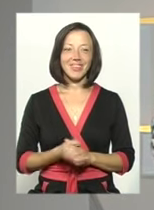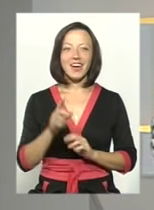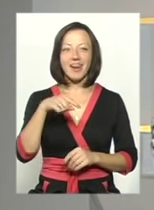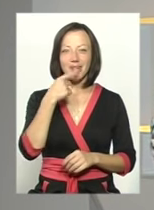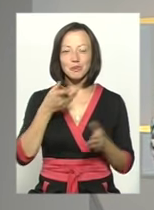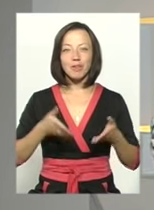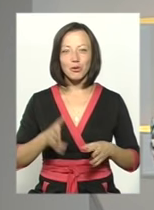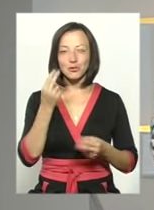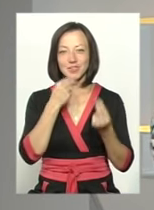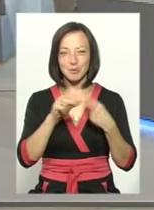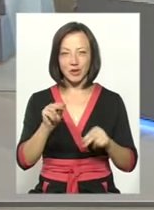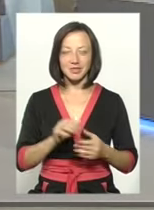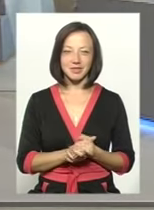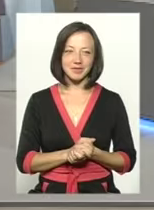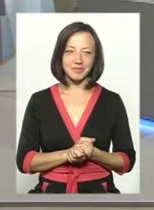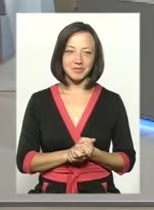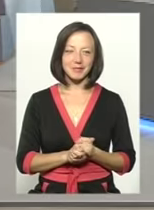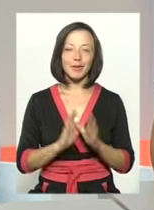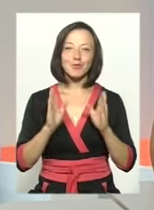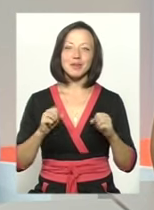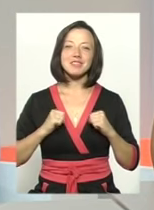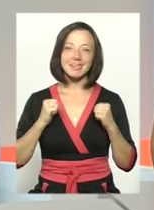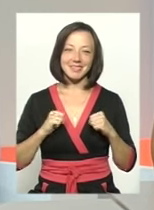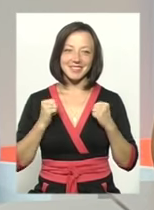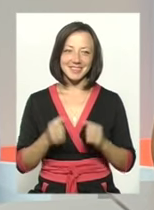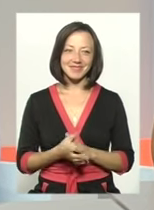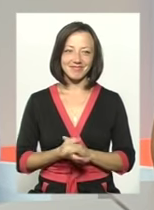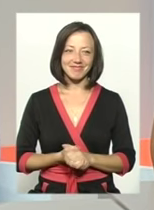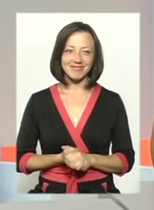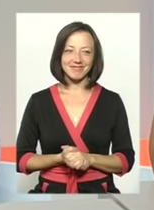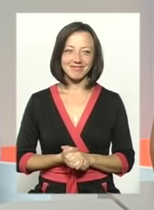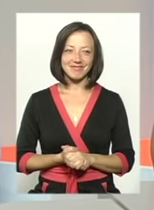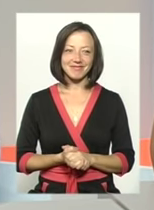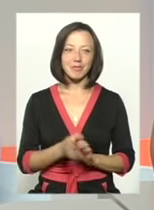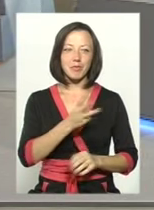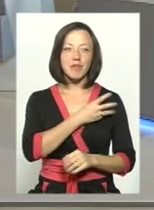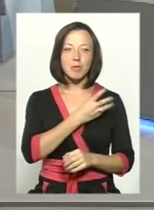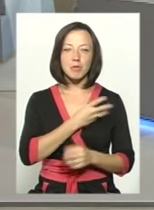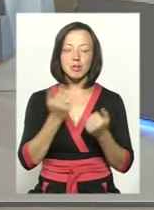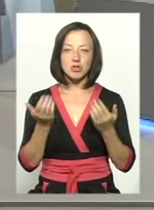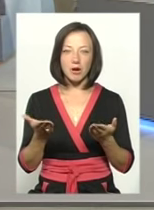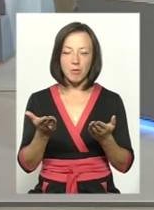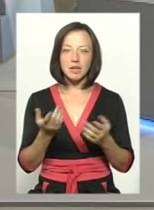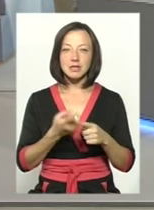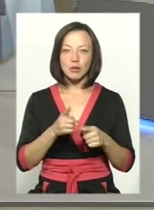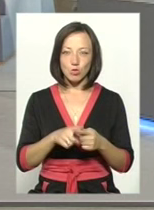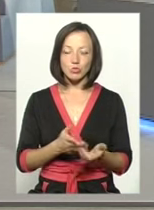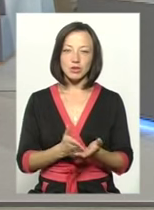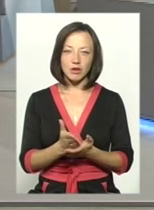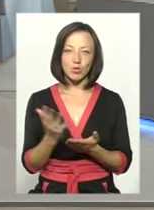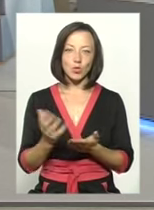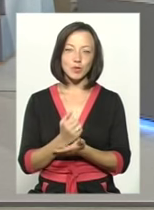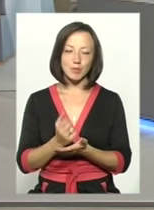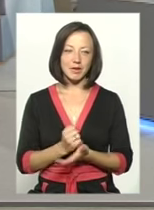покращувалася. Будемо старатися. Ми вам бажаємо на цьому шляху теж